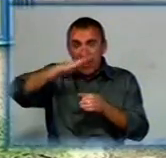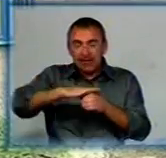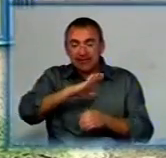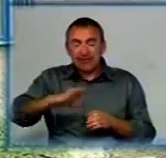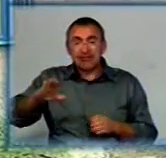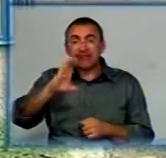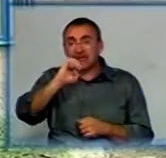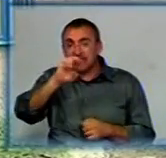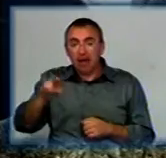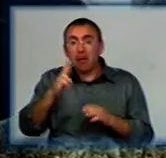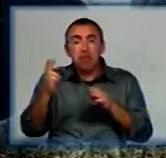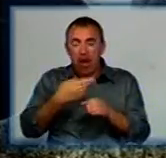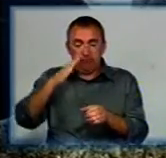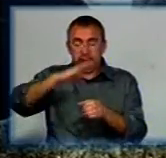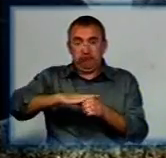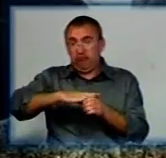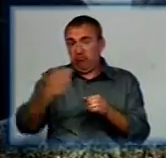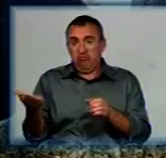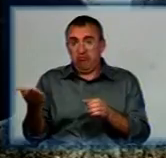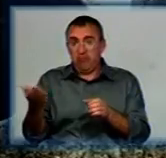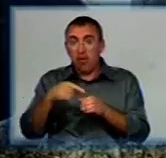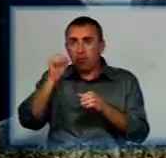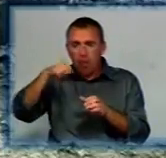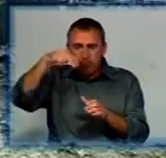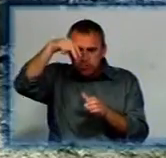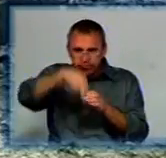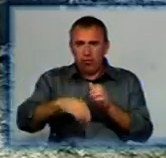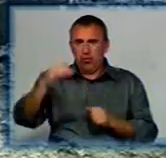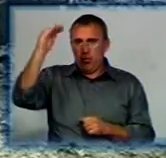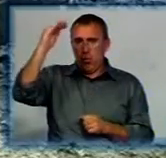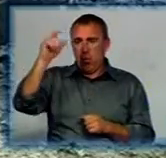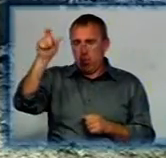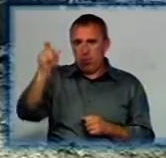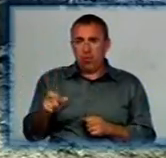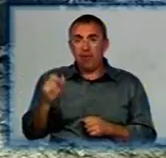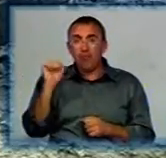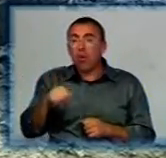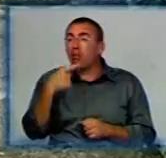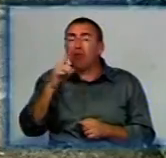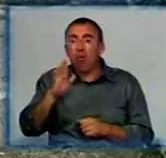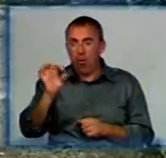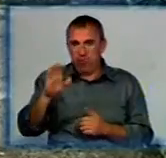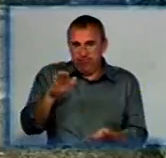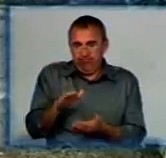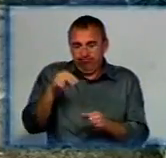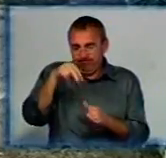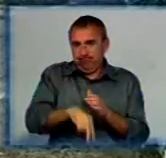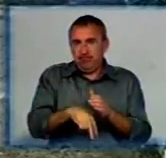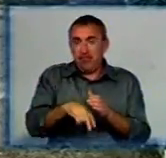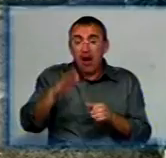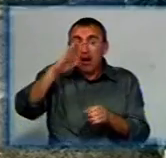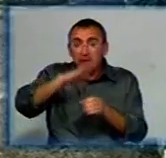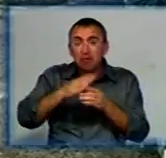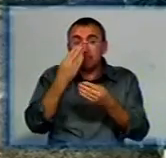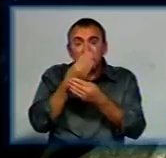садка без люків. Розмір отворів дозволяє провалитись туди дорослій людині, не кажучи вже про дошкільнят. Працівники садочка кажуть, кришки